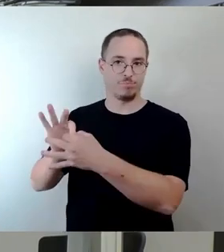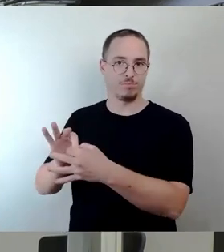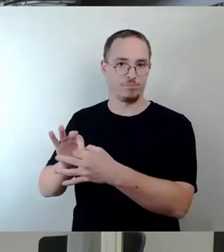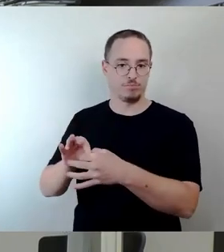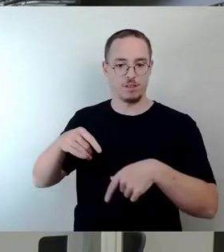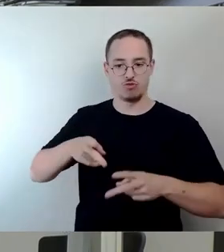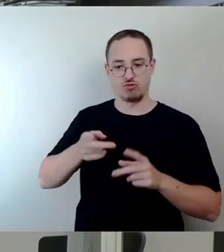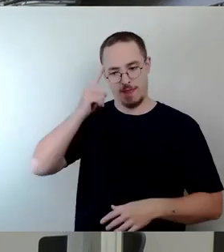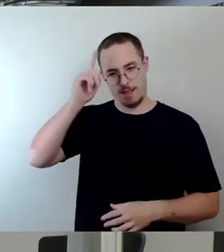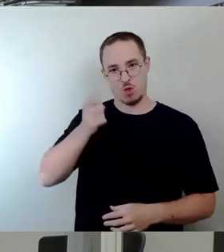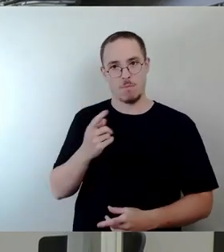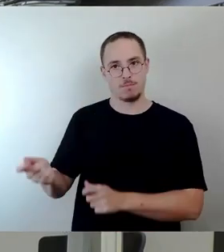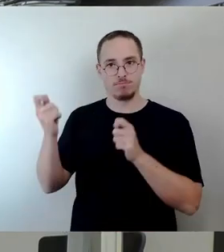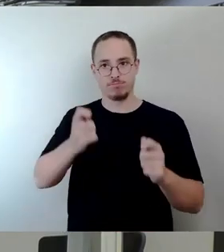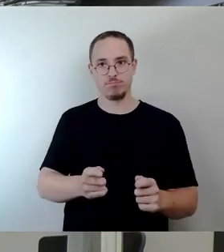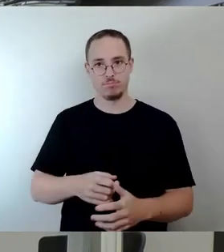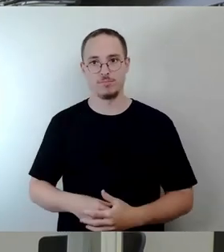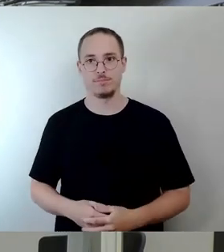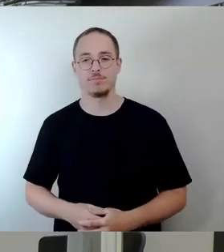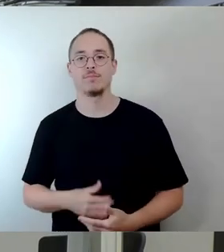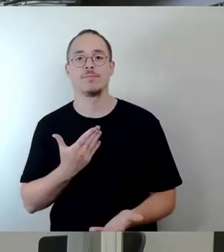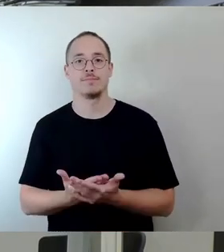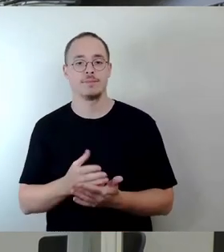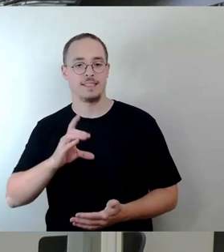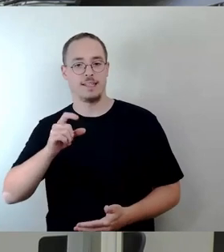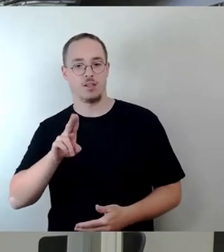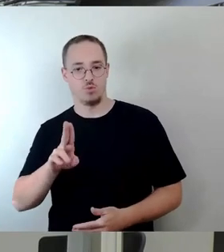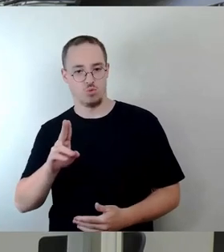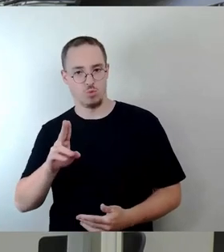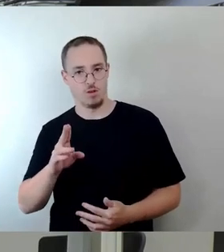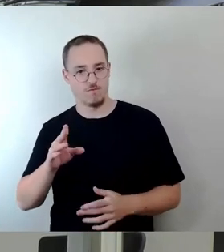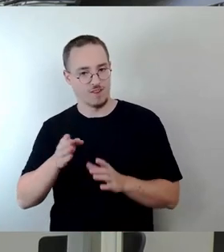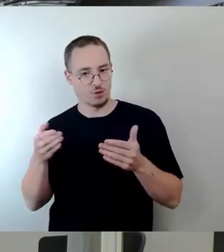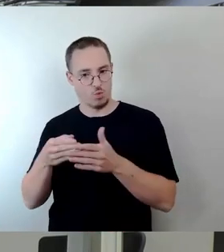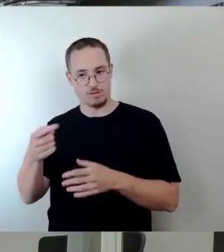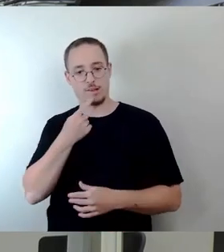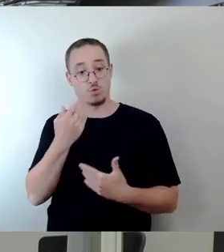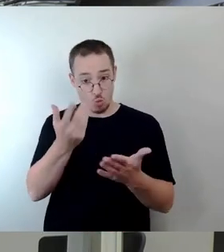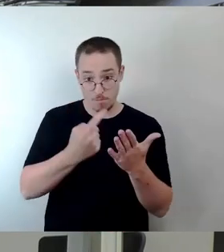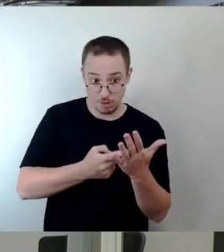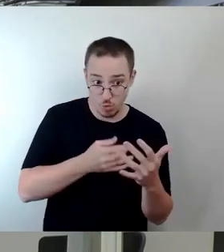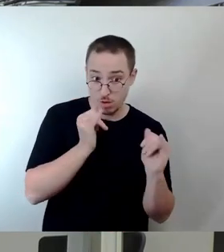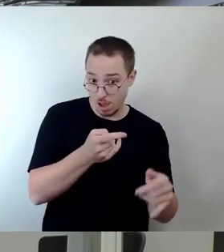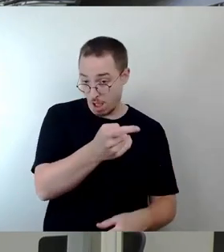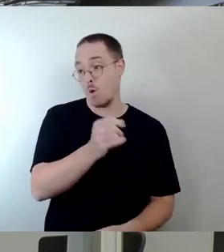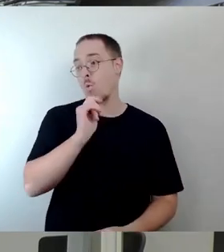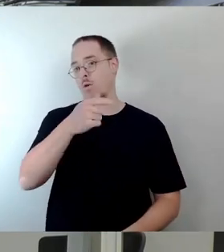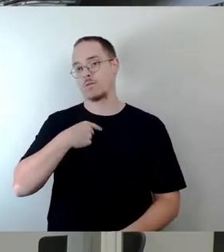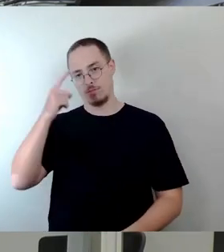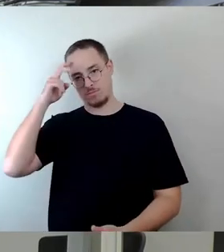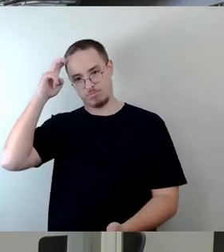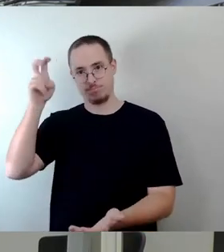diesen Bedingungen wird die CDU-Fraktion heute hier zustimmen und wie gesagt damit einem ungeschriebenen Vermächtnis von Christa Müller zum Erfolg verhelfen.